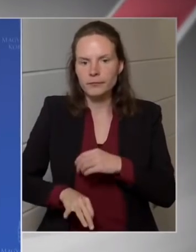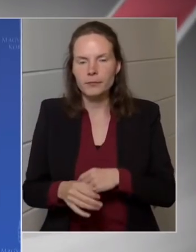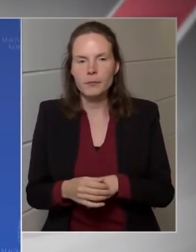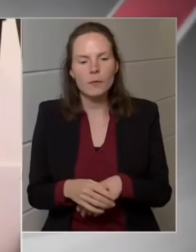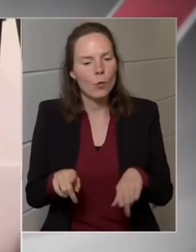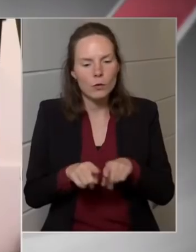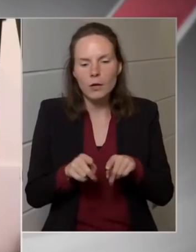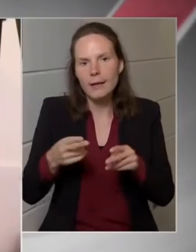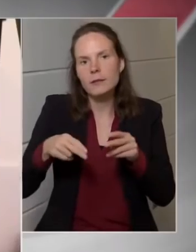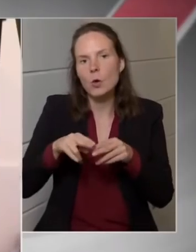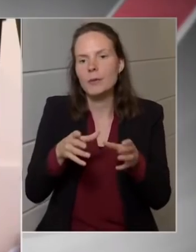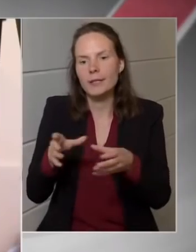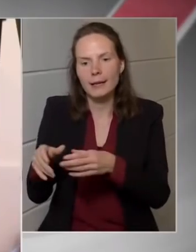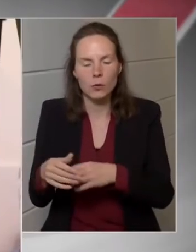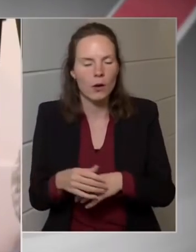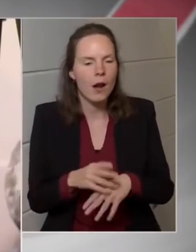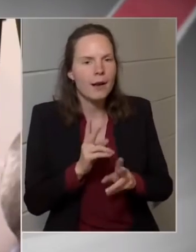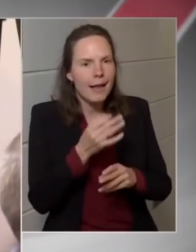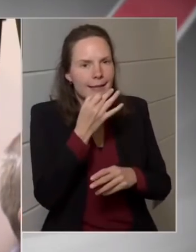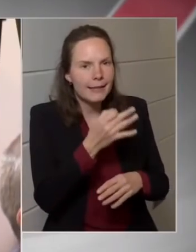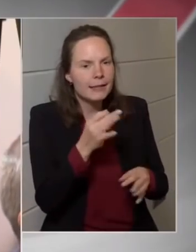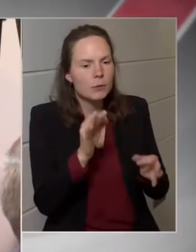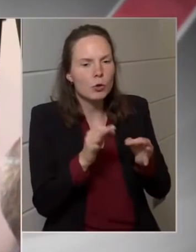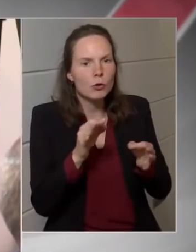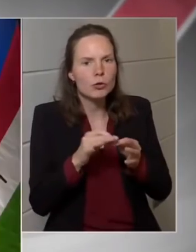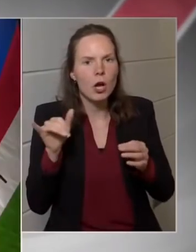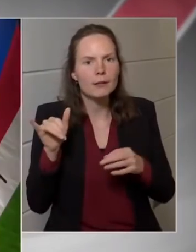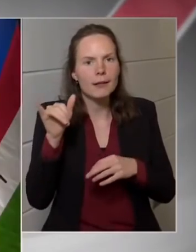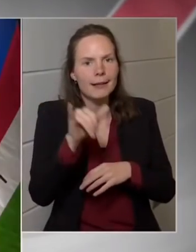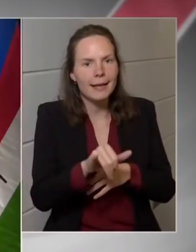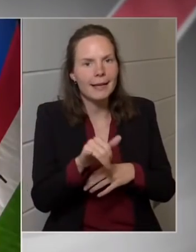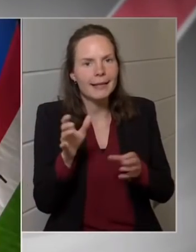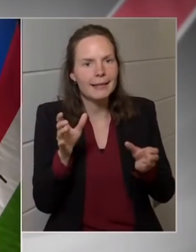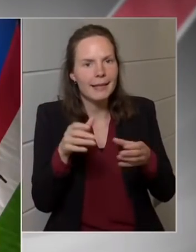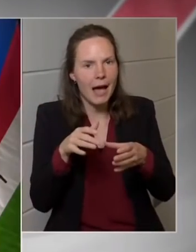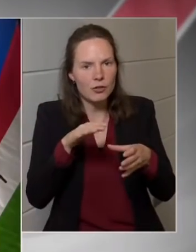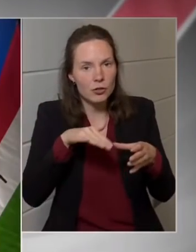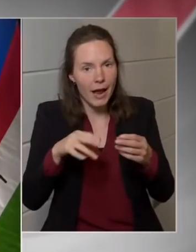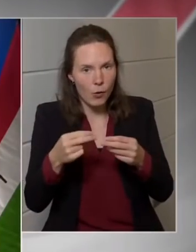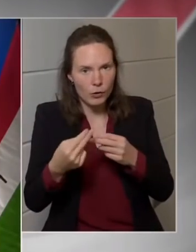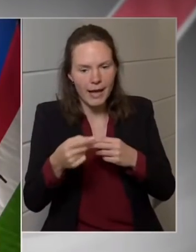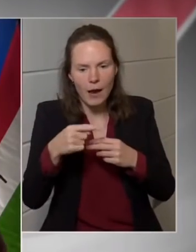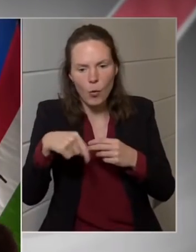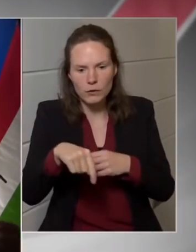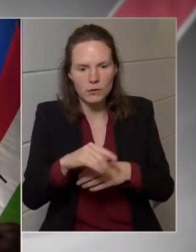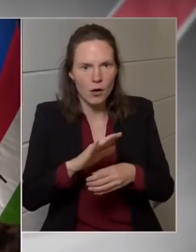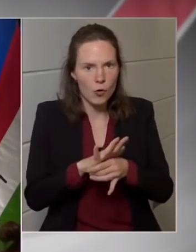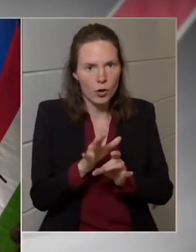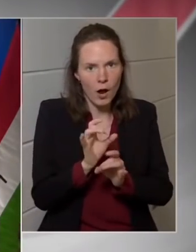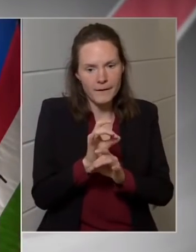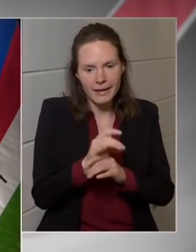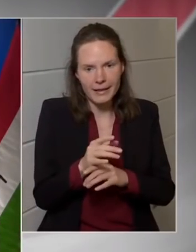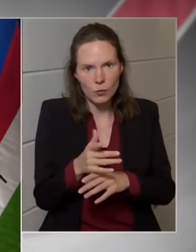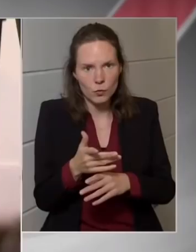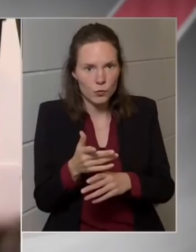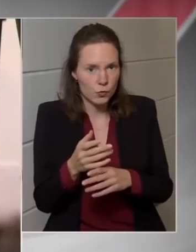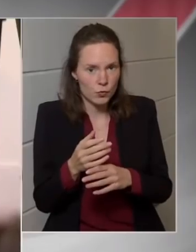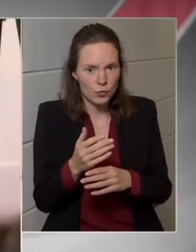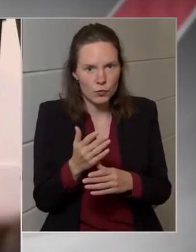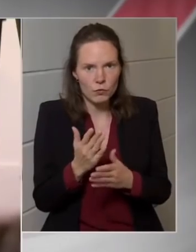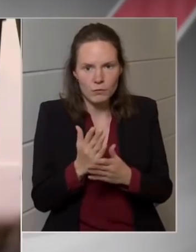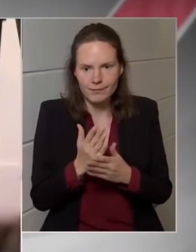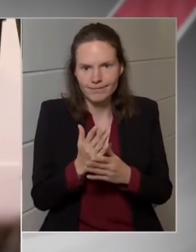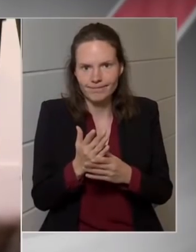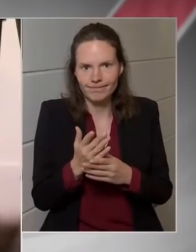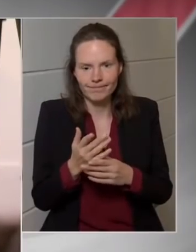is, amit mondott. Hát kérdezek rá egy konkrétan, bocsánat, a légitársaságoknál, ugye őket azért a koronavírus járvány erősen megtépázta. Náluk milyen